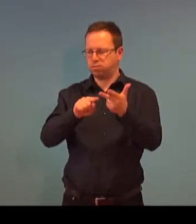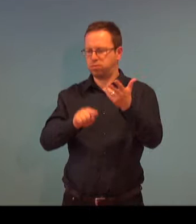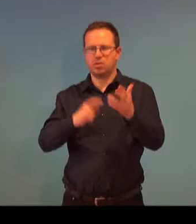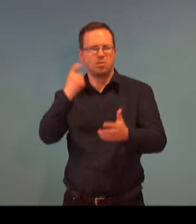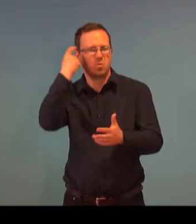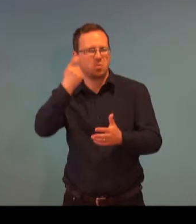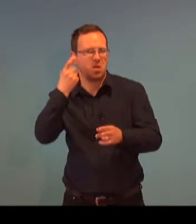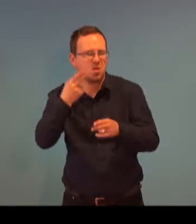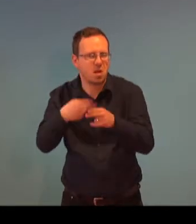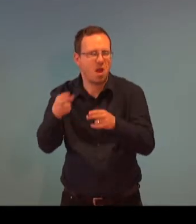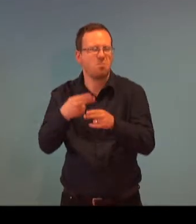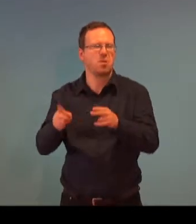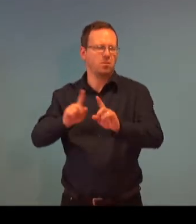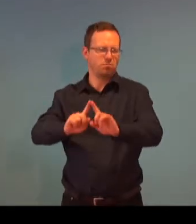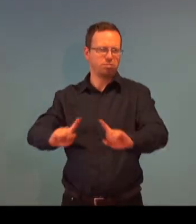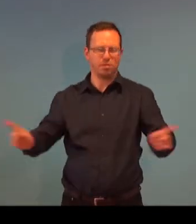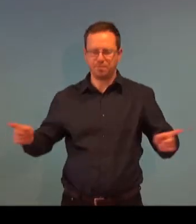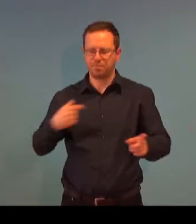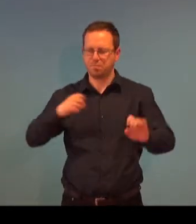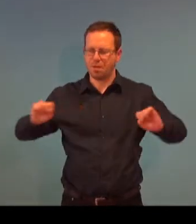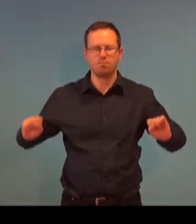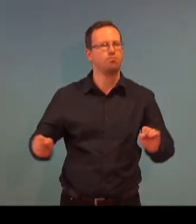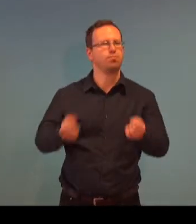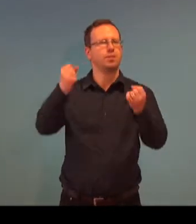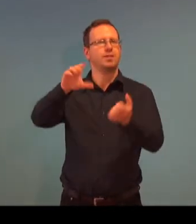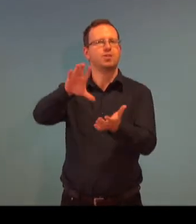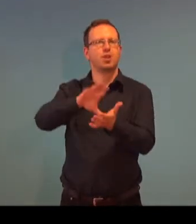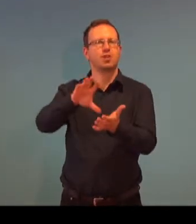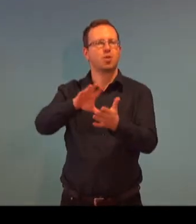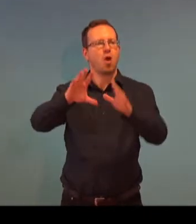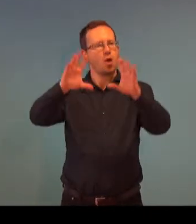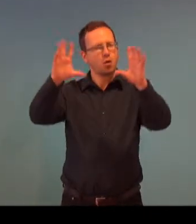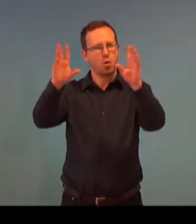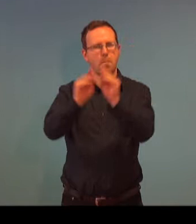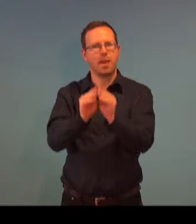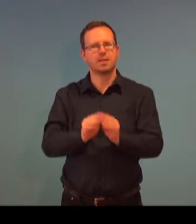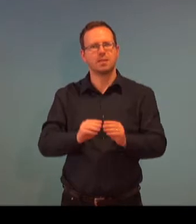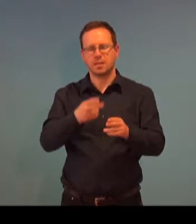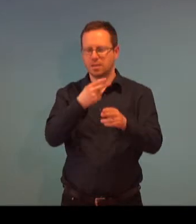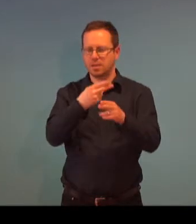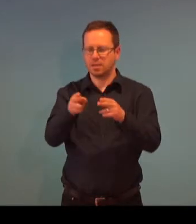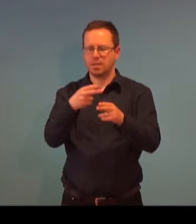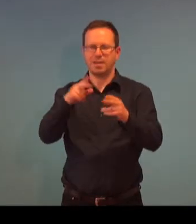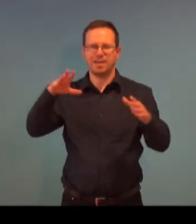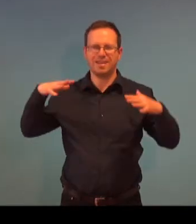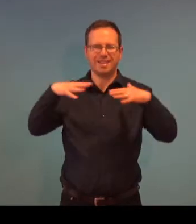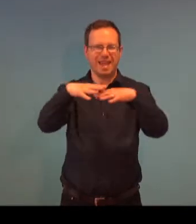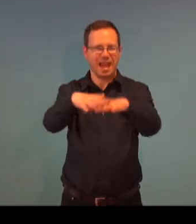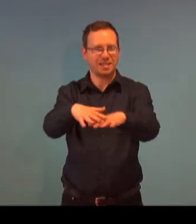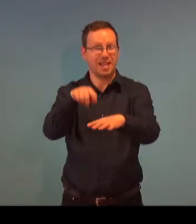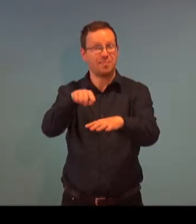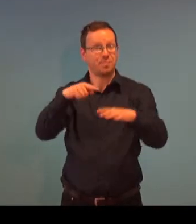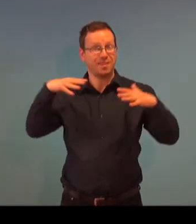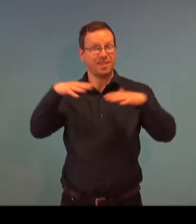Abychom mohli zaměstnávat lidi s češtím zdravotním postižením, tak jsme zřídili středisko komplexní